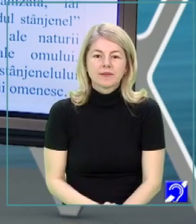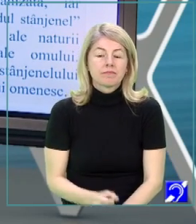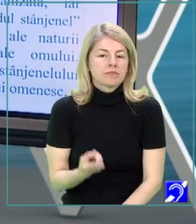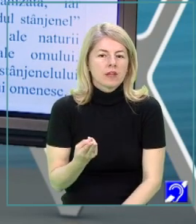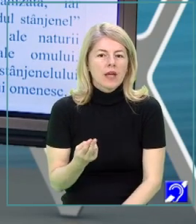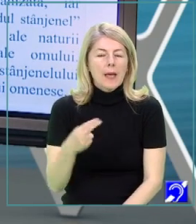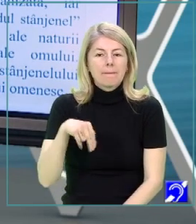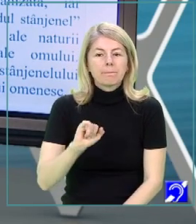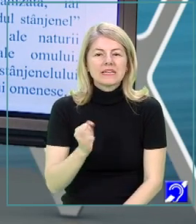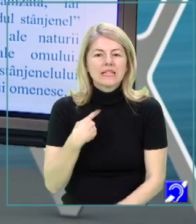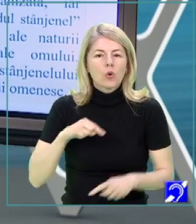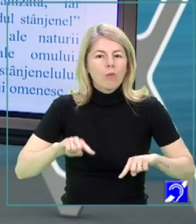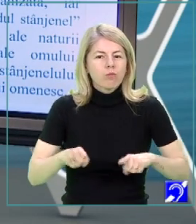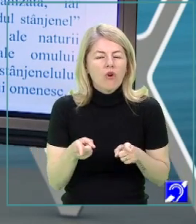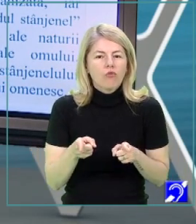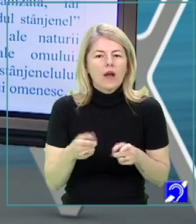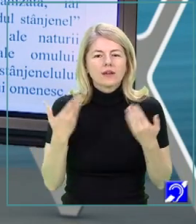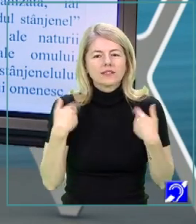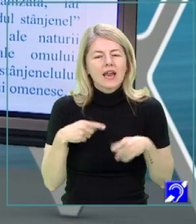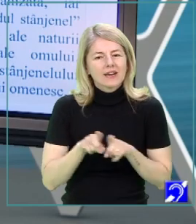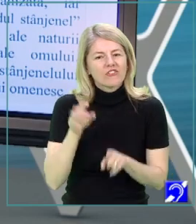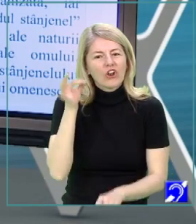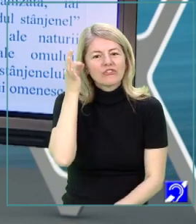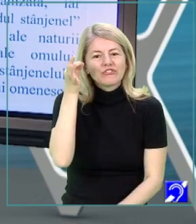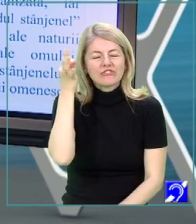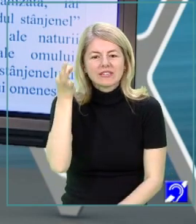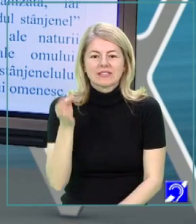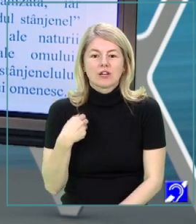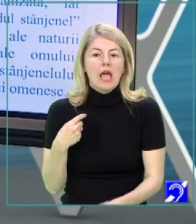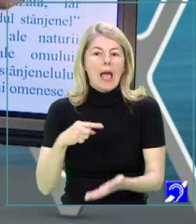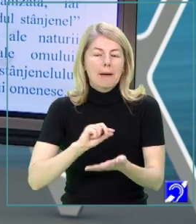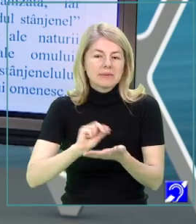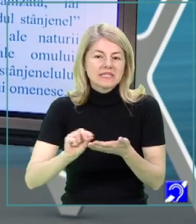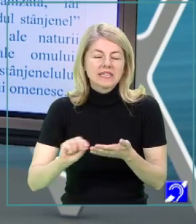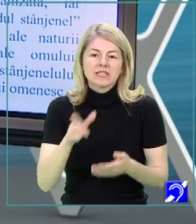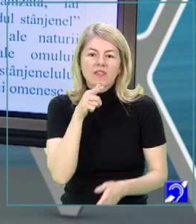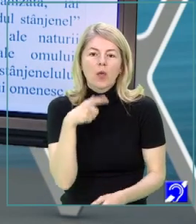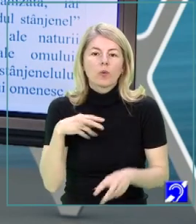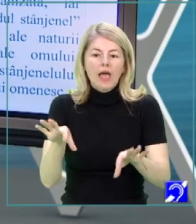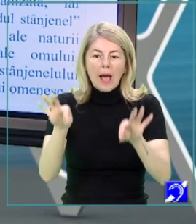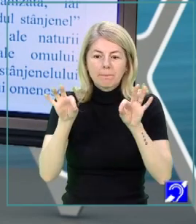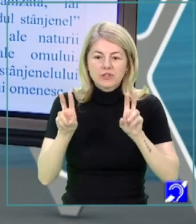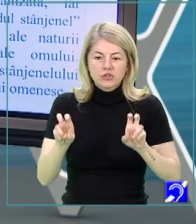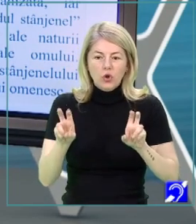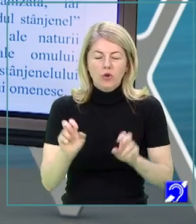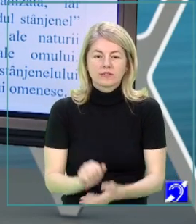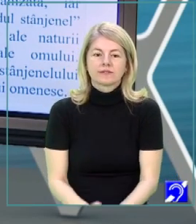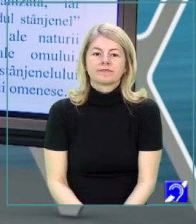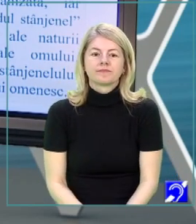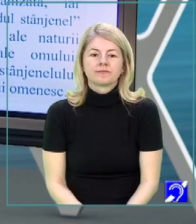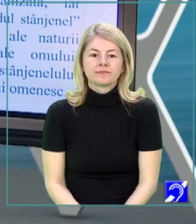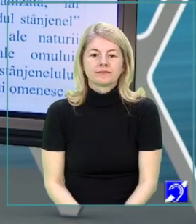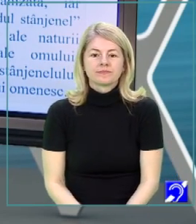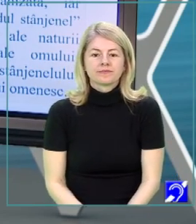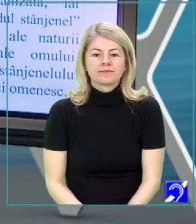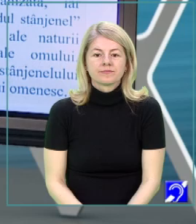misterul grădinii provoacă starea de reverie, cum spuneam, și am exemplificat cu versurile. Firea întreagă te îndeamnă să